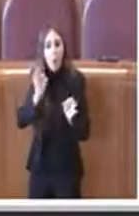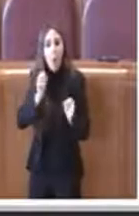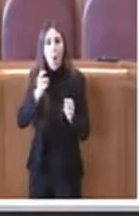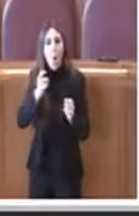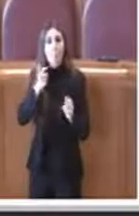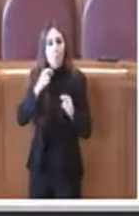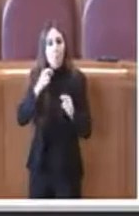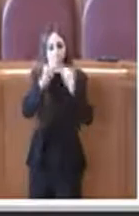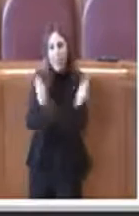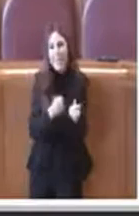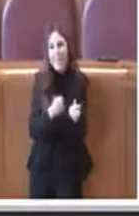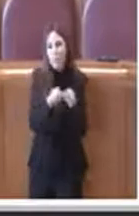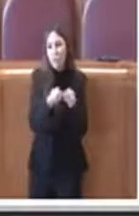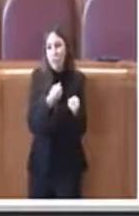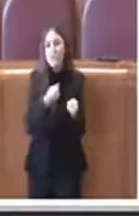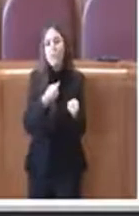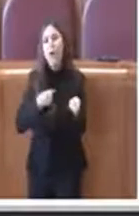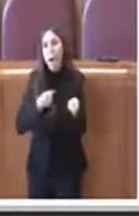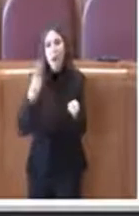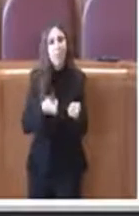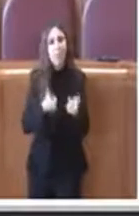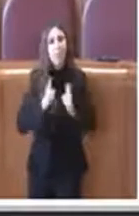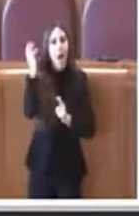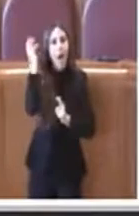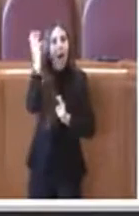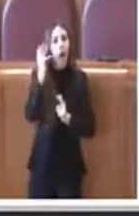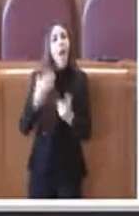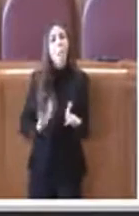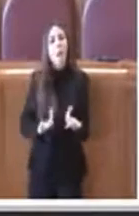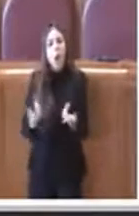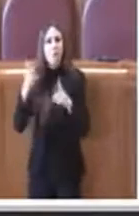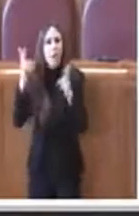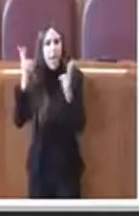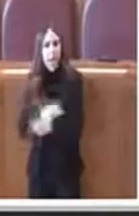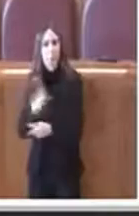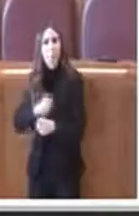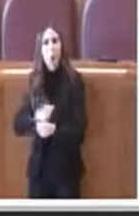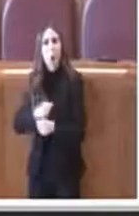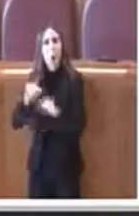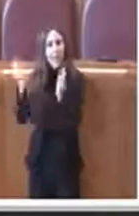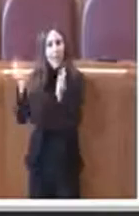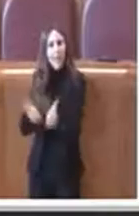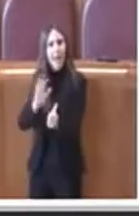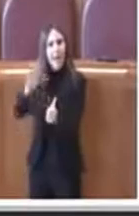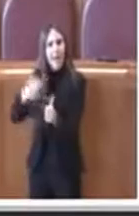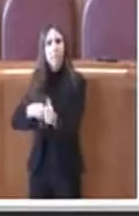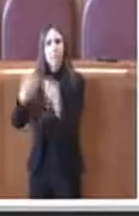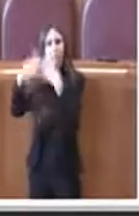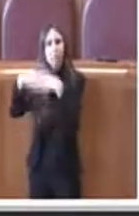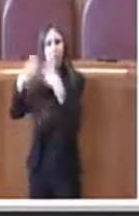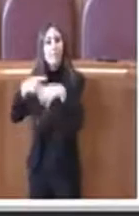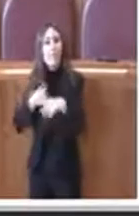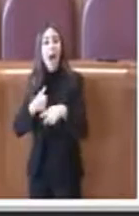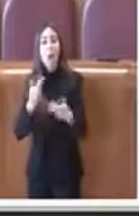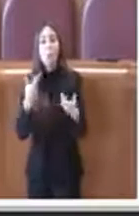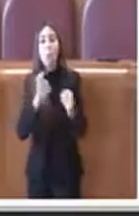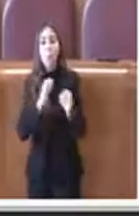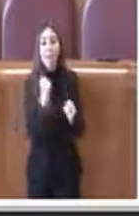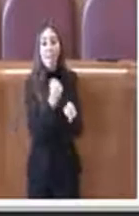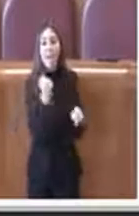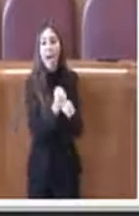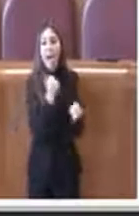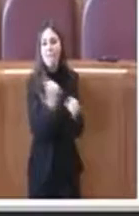poi al di là delle modalità insomma sul quale possiamo ragionare ma quello che stiamo facendo quello che stiamo facendo